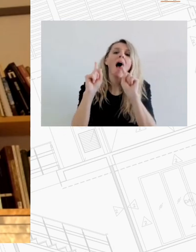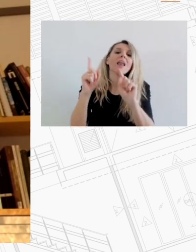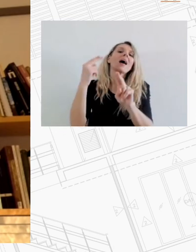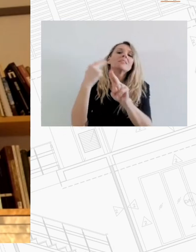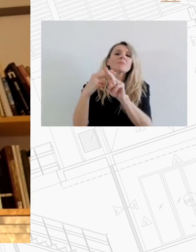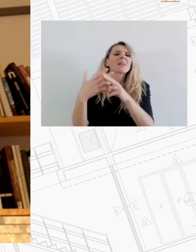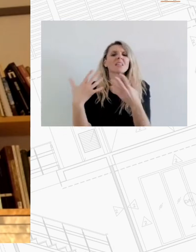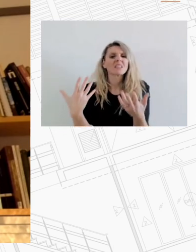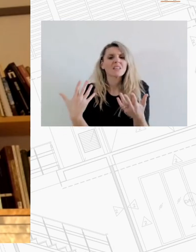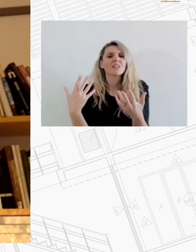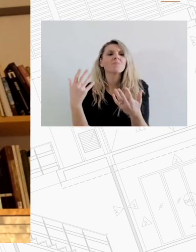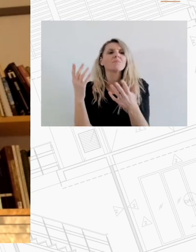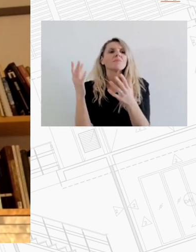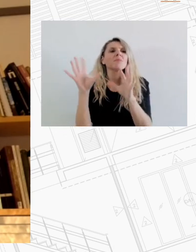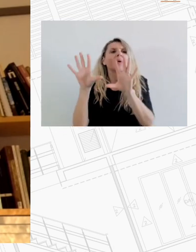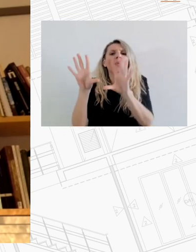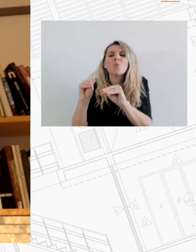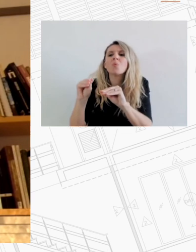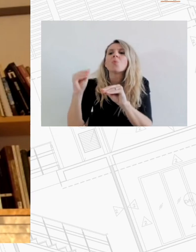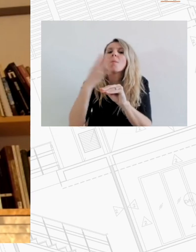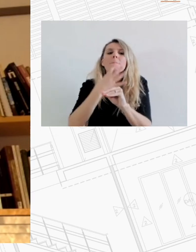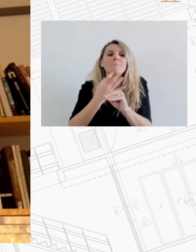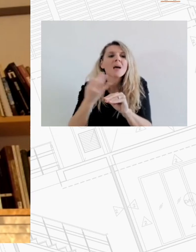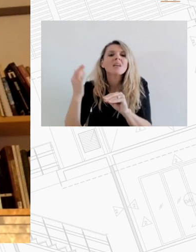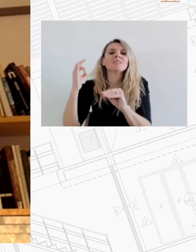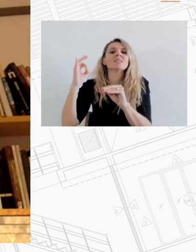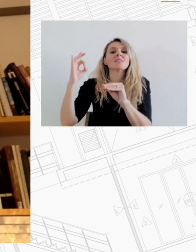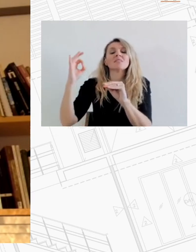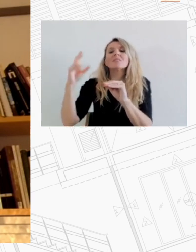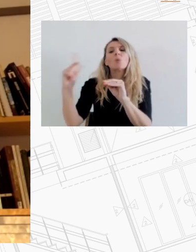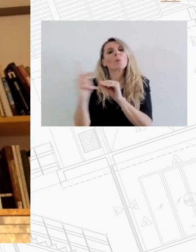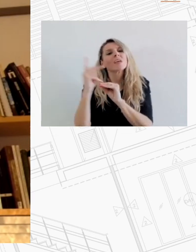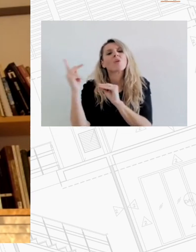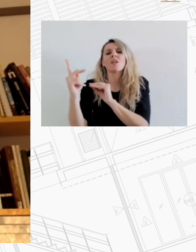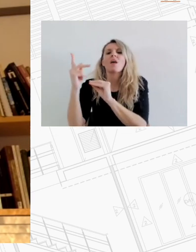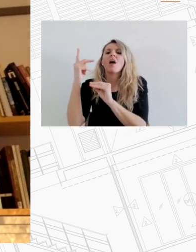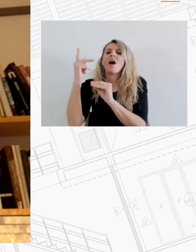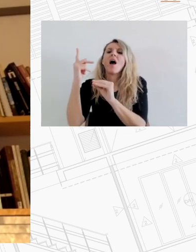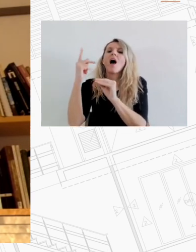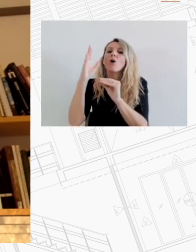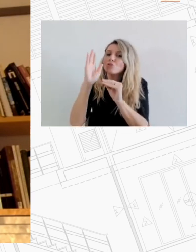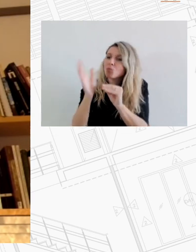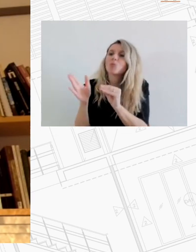επισημένω για τον εξής λόγο πριν τη διεξαγωγή του δημοψηφίσματος η κυβέρνηση